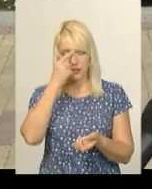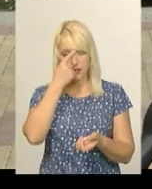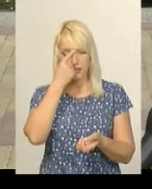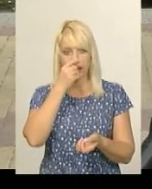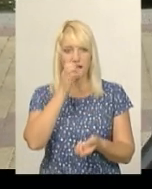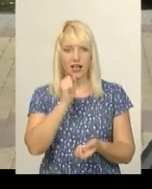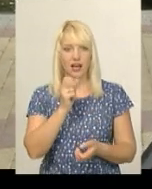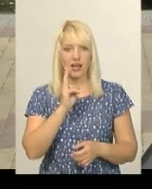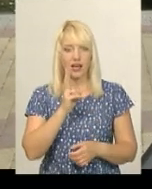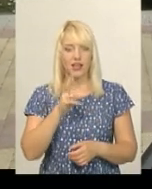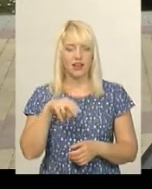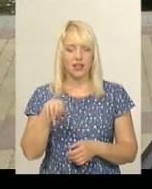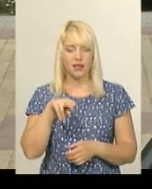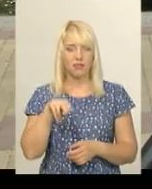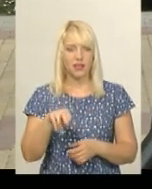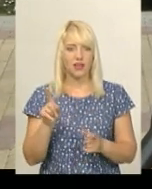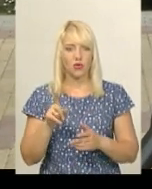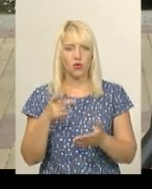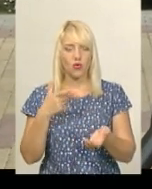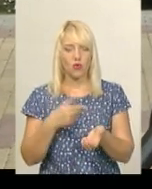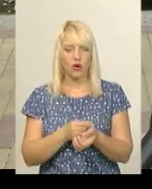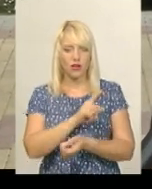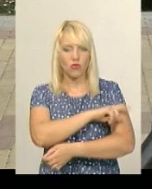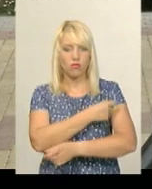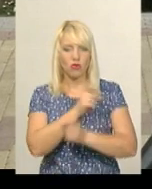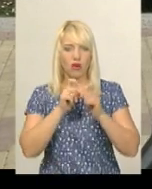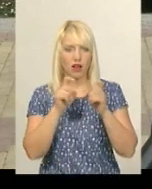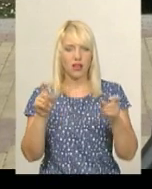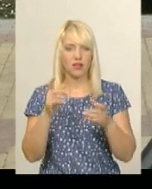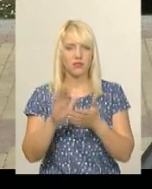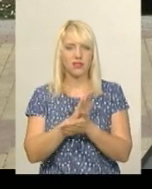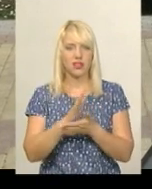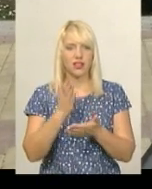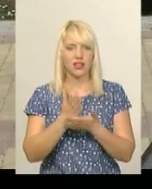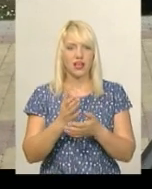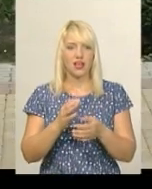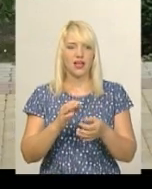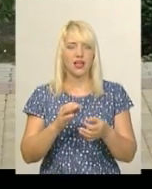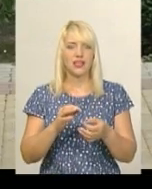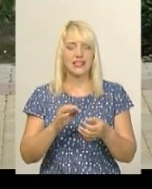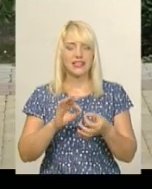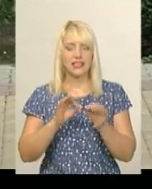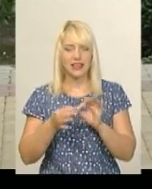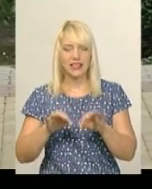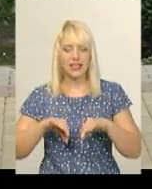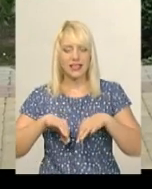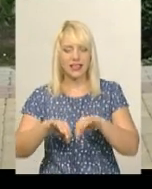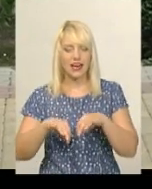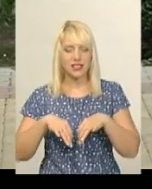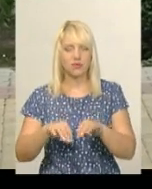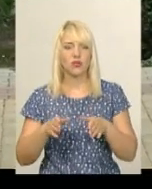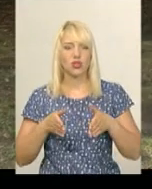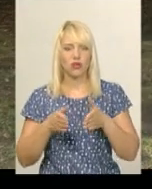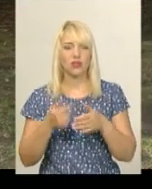АКДП, яку колять в поліклініках, є складний транспортний коридор. Тому я, власне, вирішила не